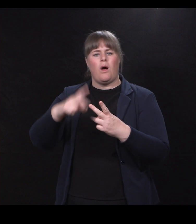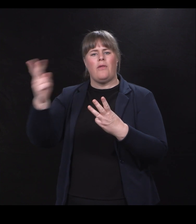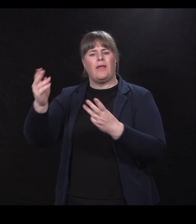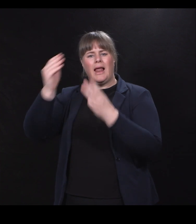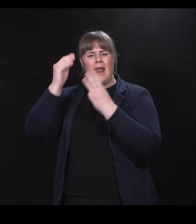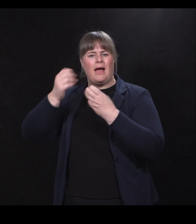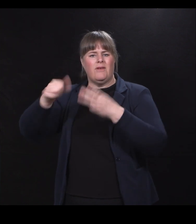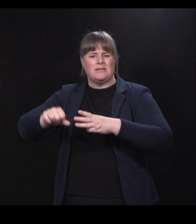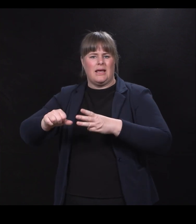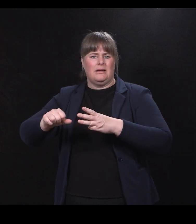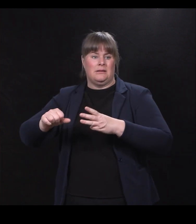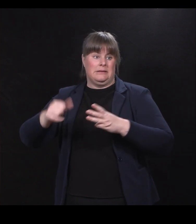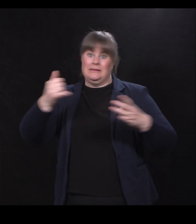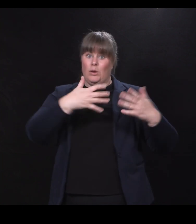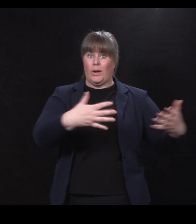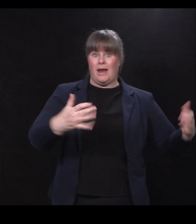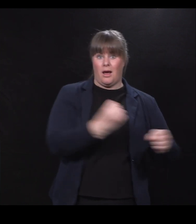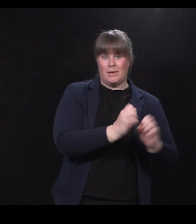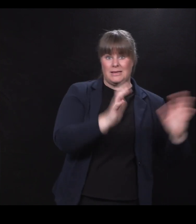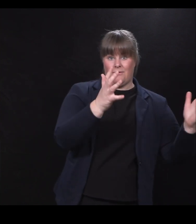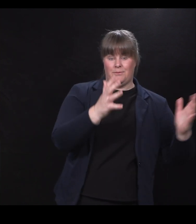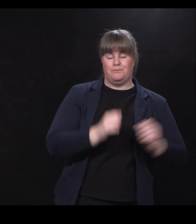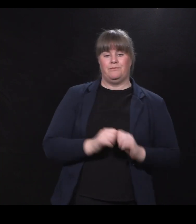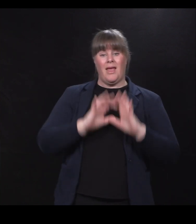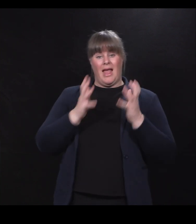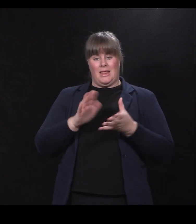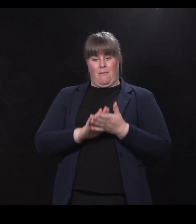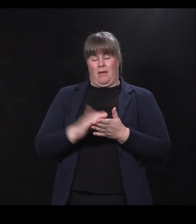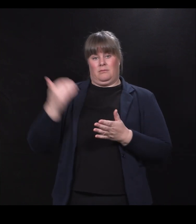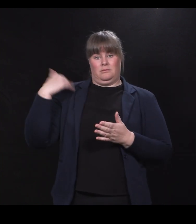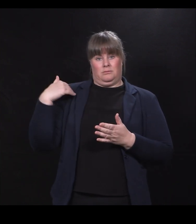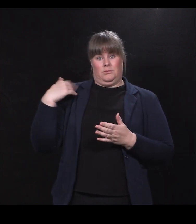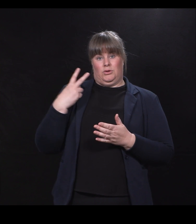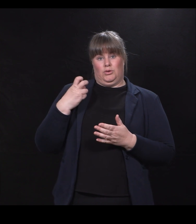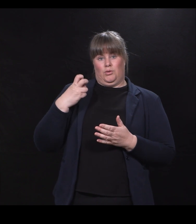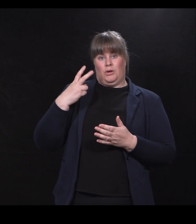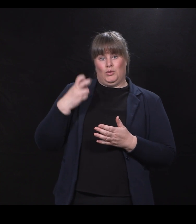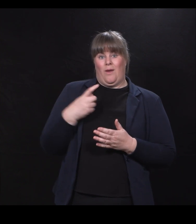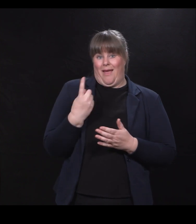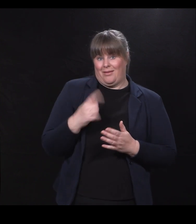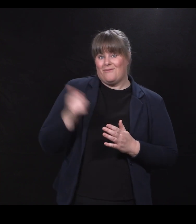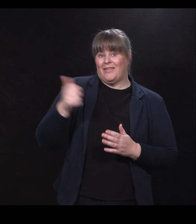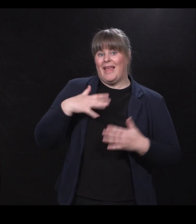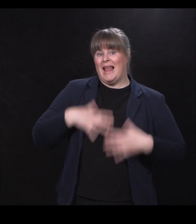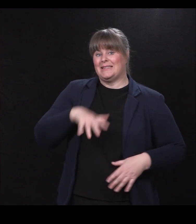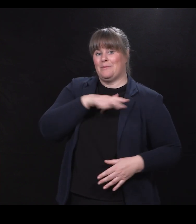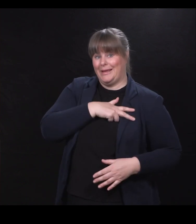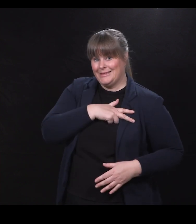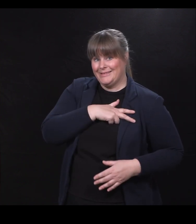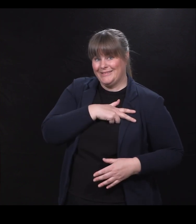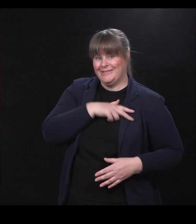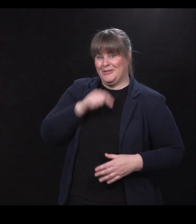ordinære arbeidslivet. Helt med vant helseprisen i 2021, og de er våre neste